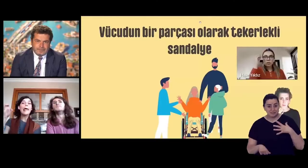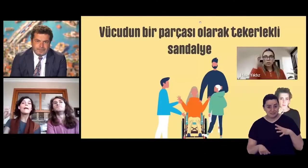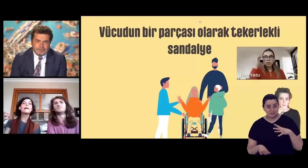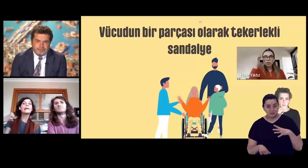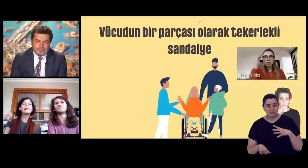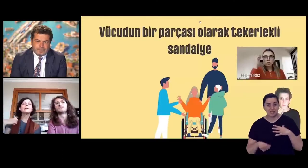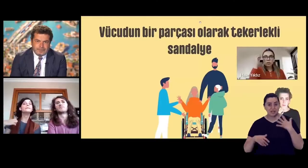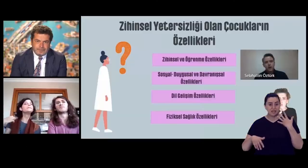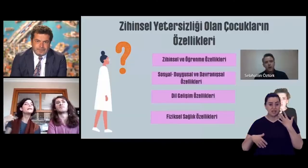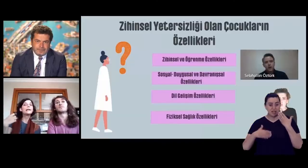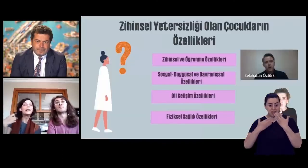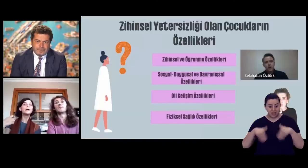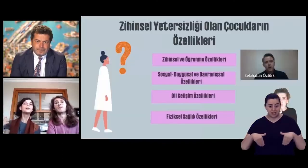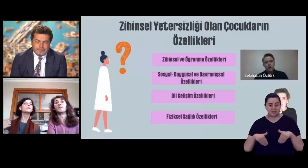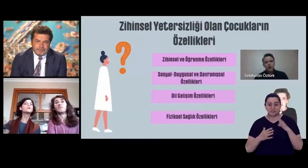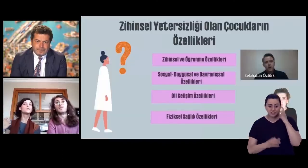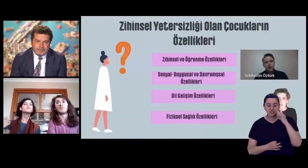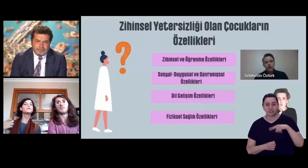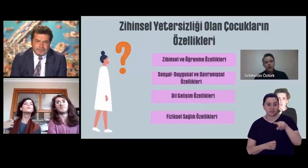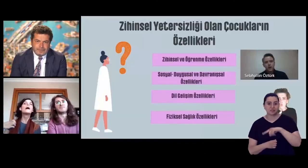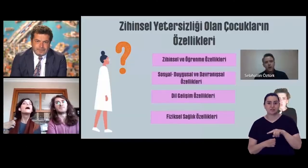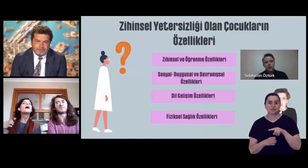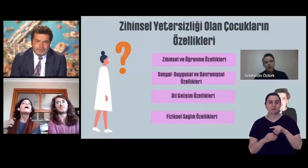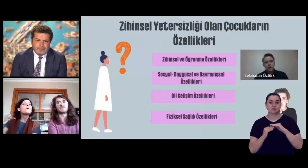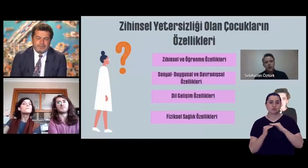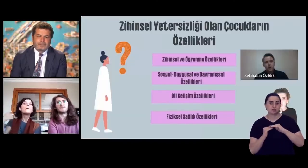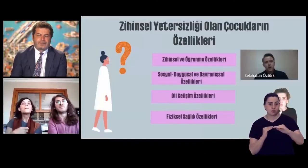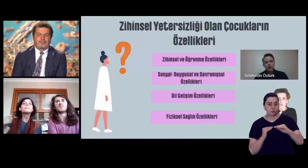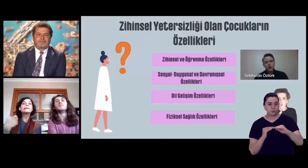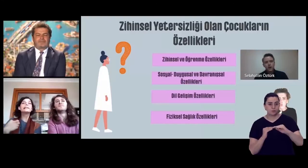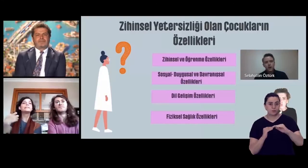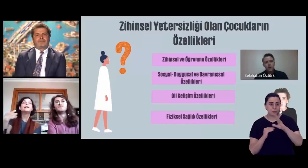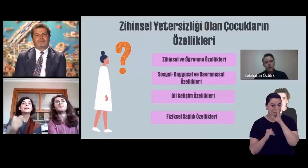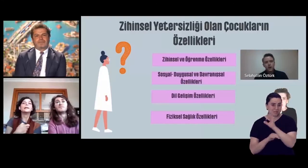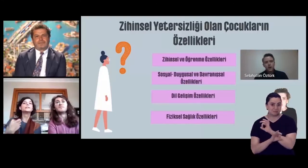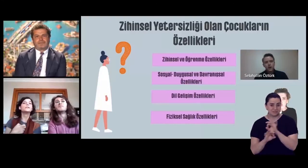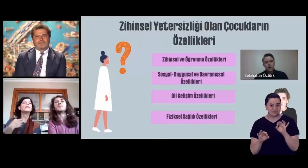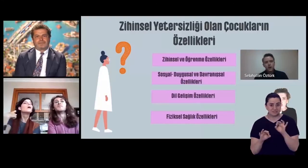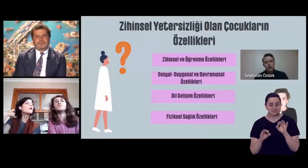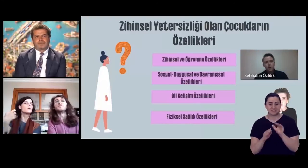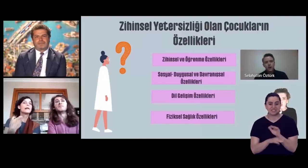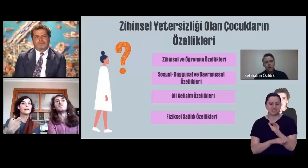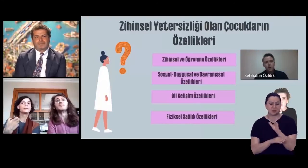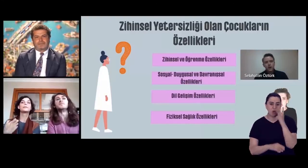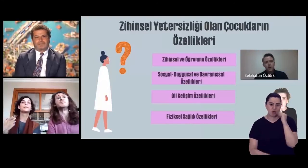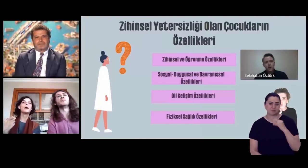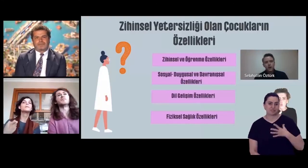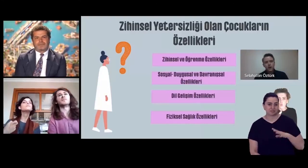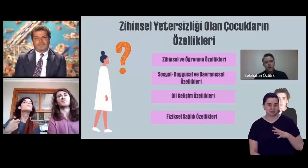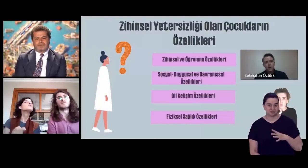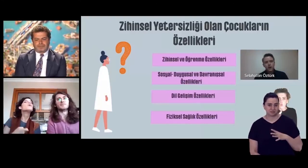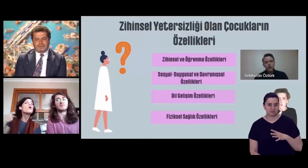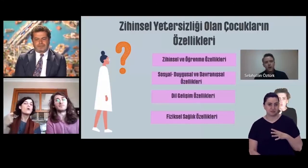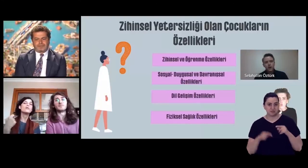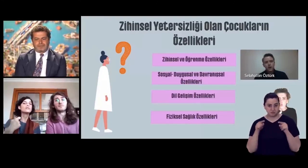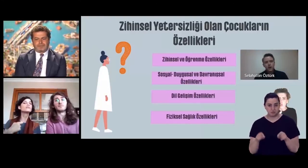engellenen bireyler de toplumda bağımsızca yaşamayı öğrensinler.